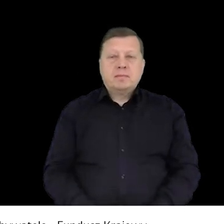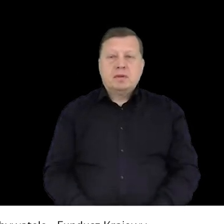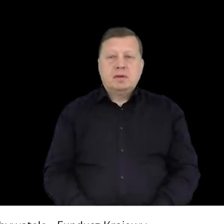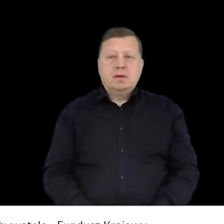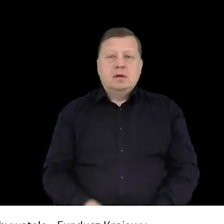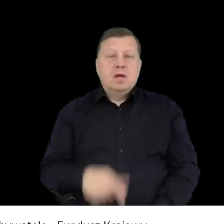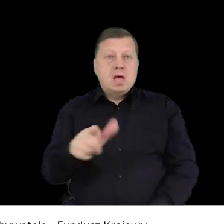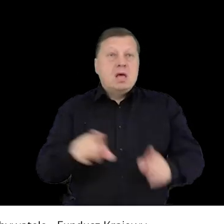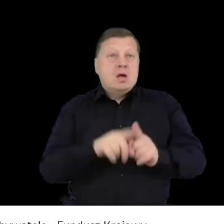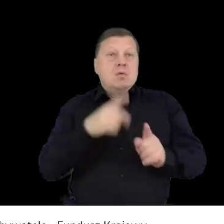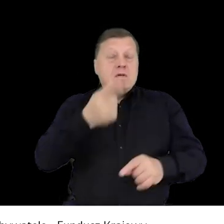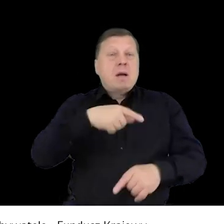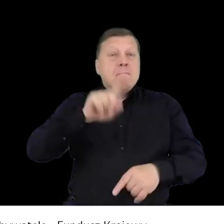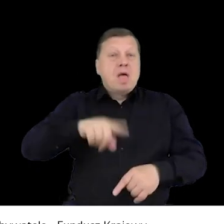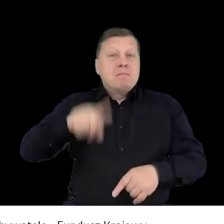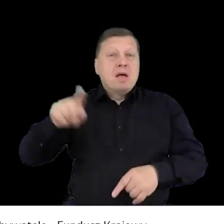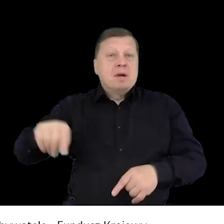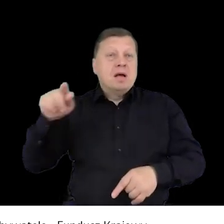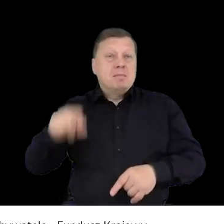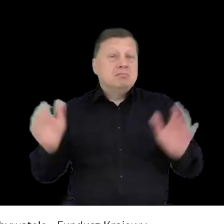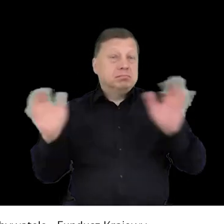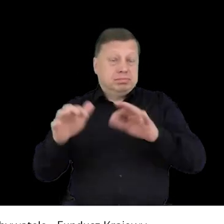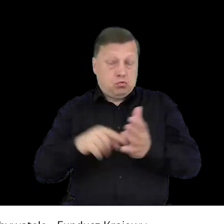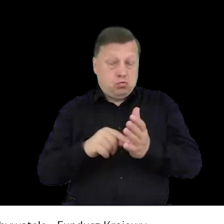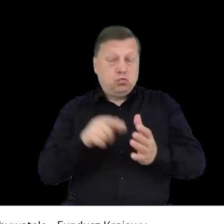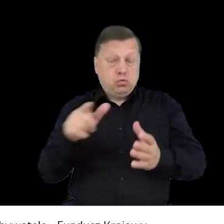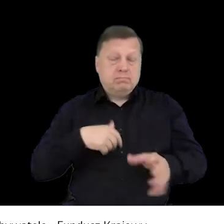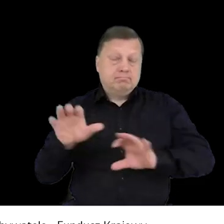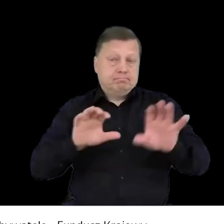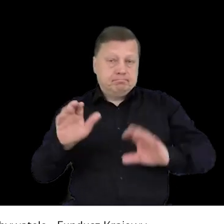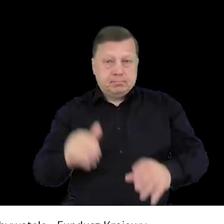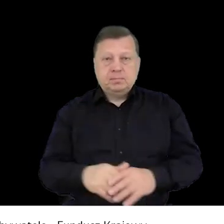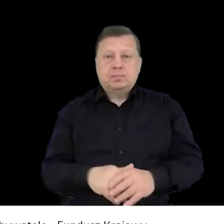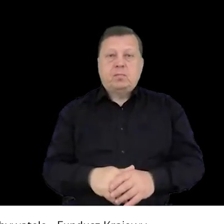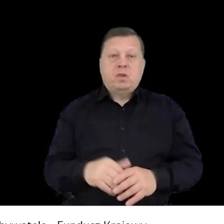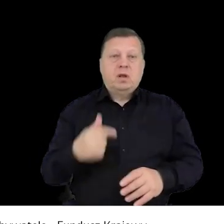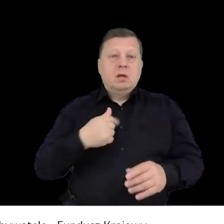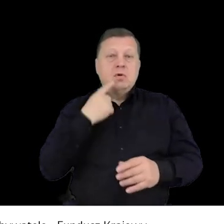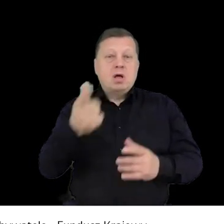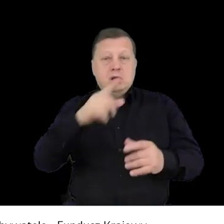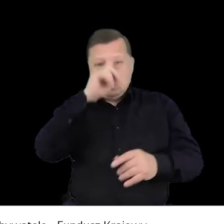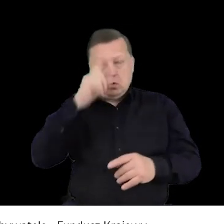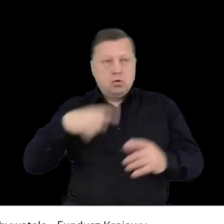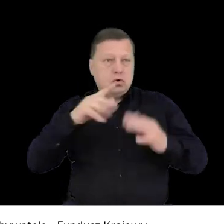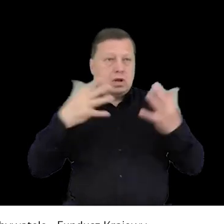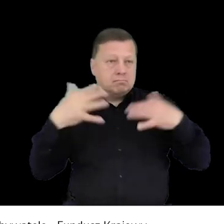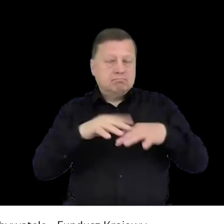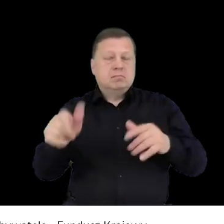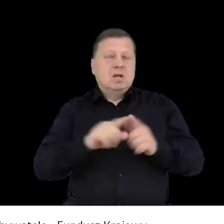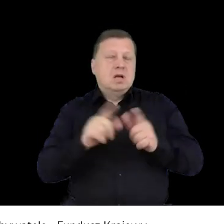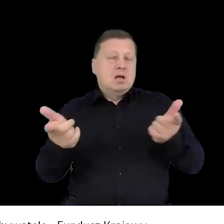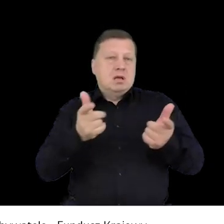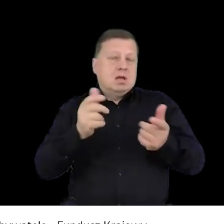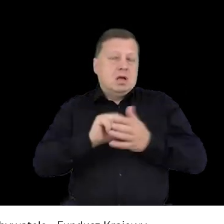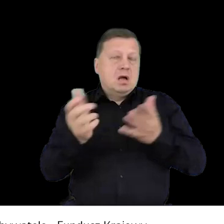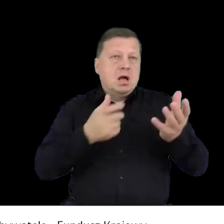miesięcznicach. No i w razie zgromadzenia kontrakt o demonstracji, tak jak już powiedziałam, interakcje, wywarane, fizyczne, transparenty, jakie